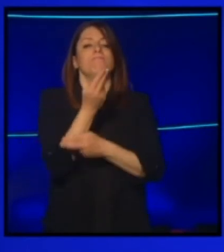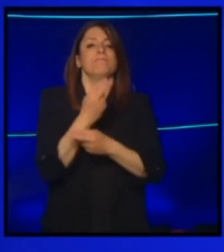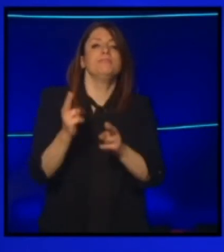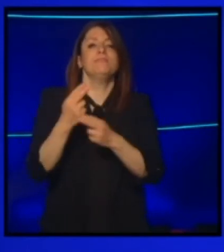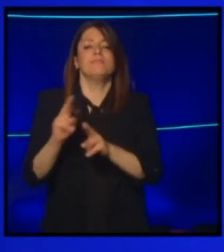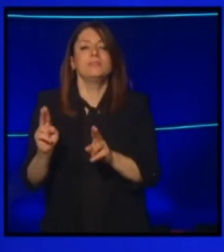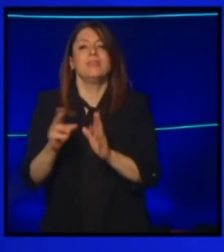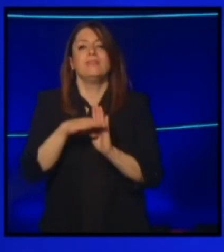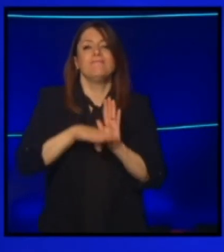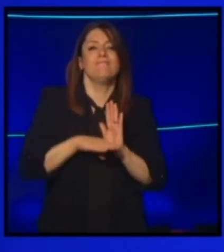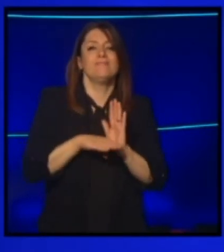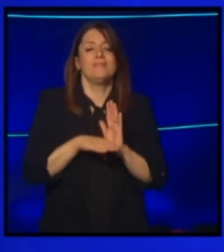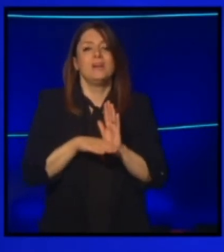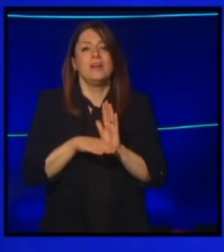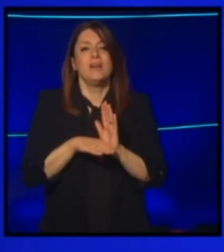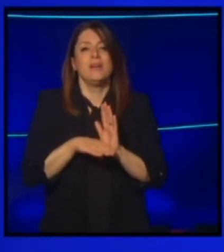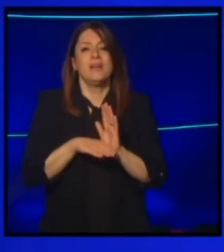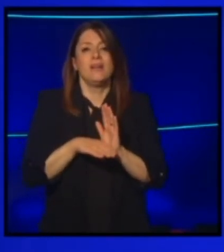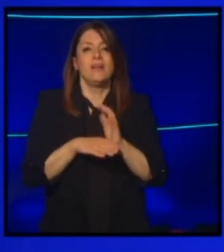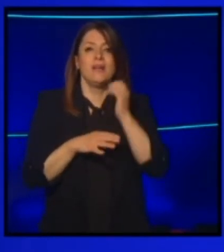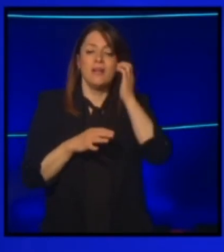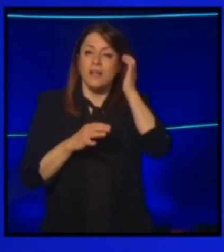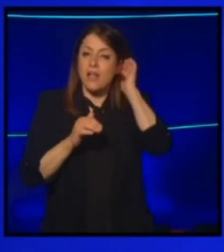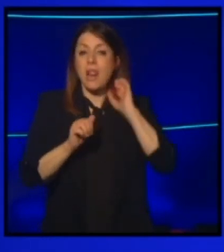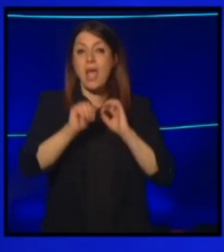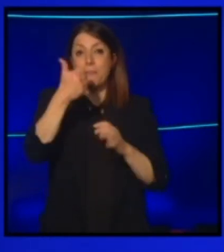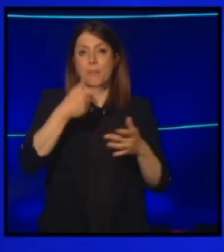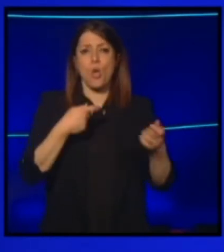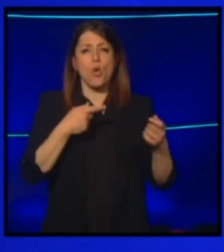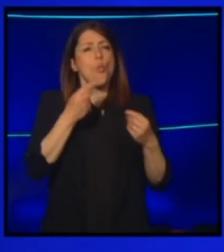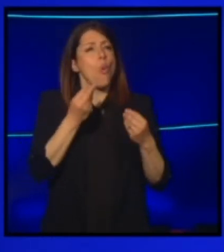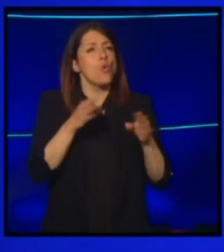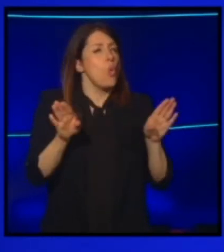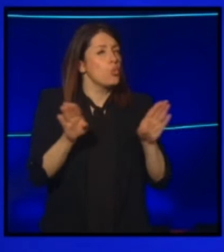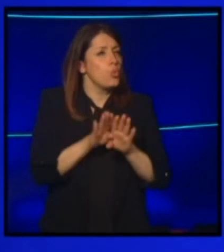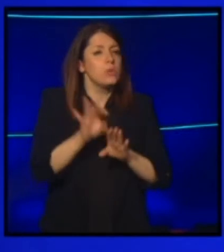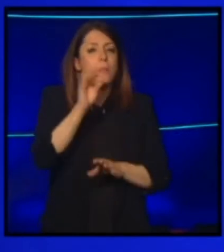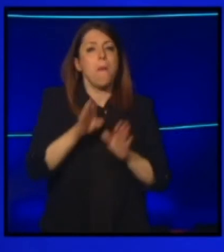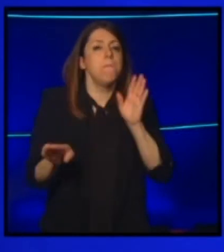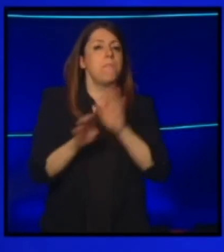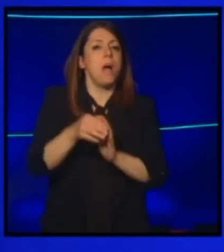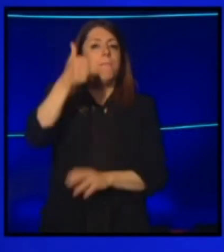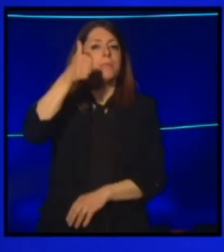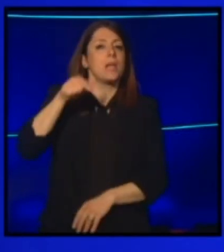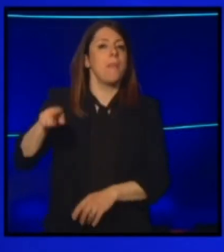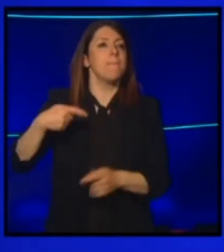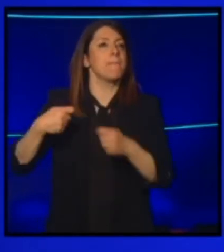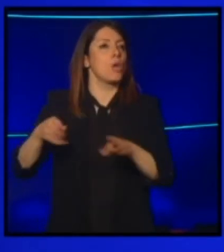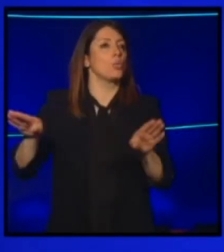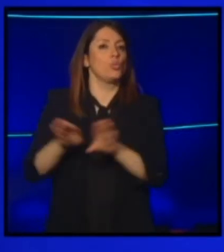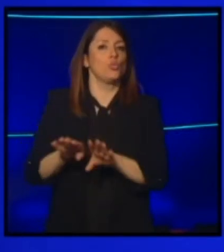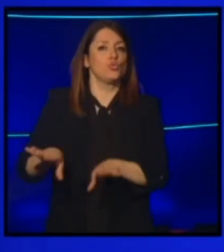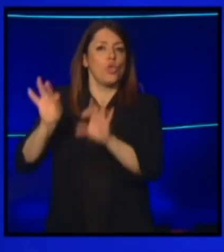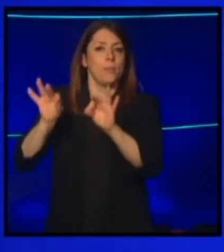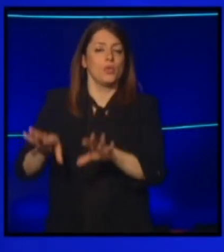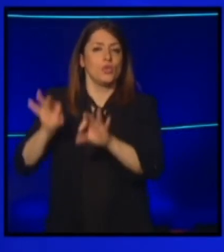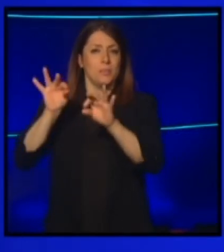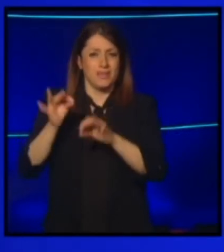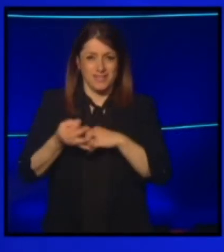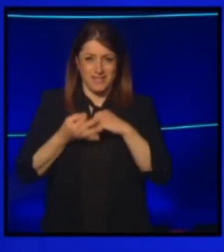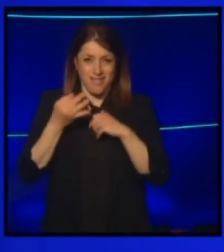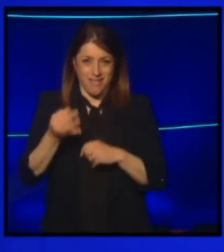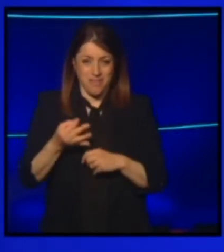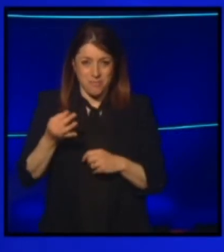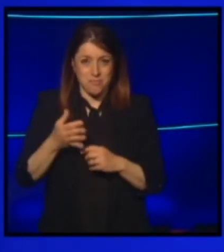prima chiusura è il mercato. Non abbiamo ordinanze motivate in nessuna maniera.